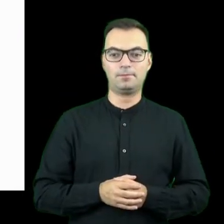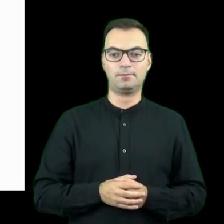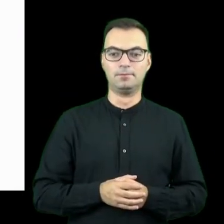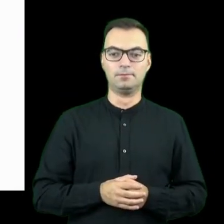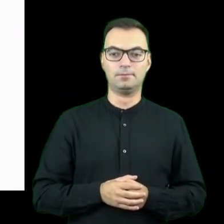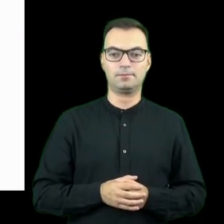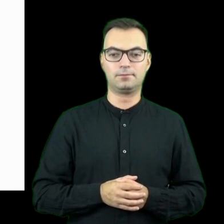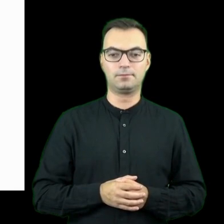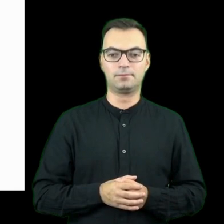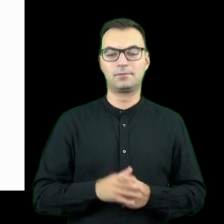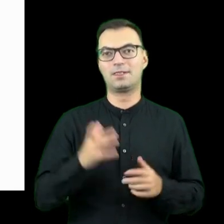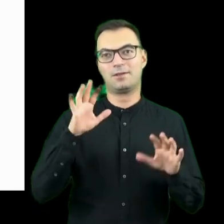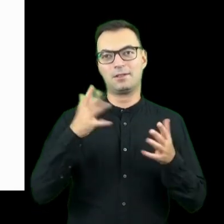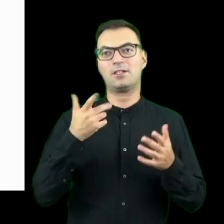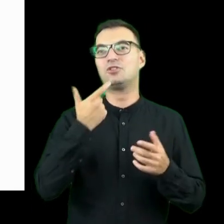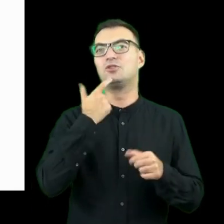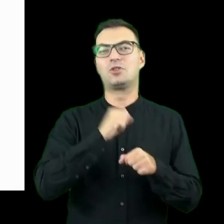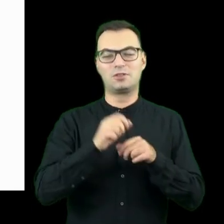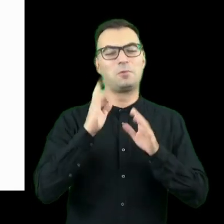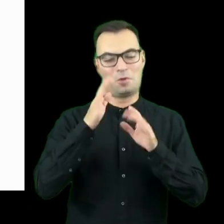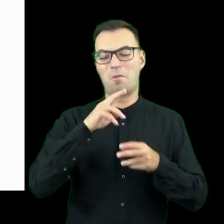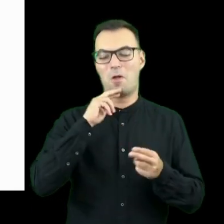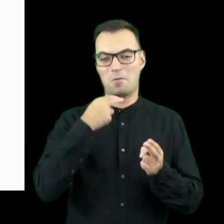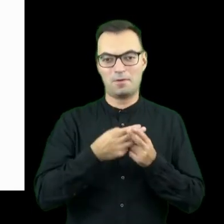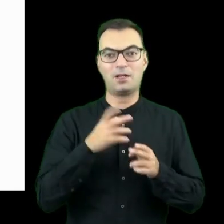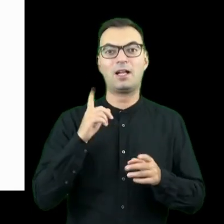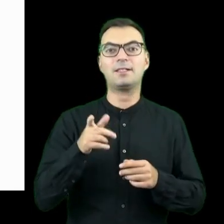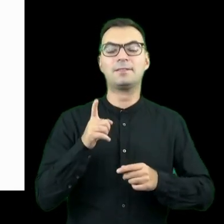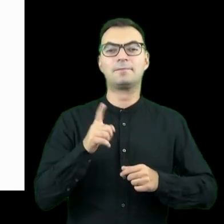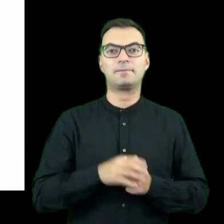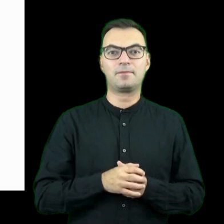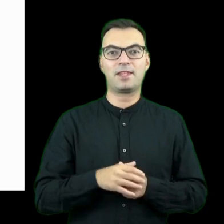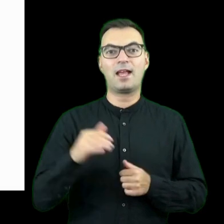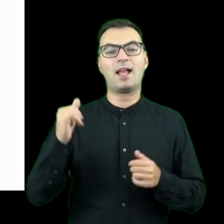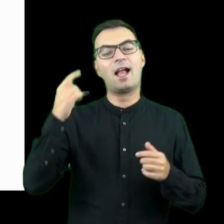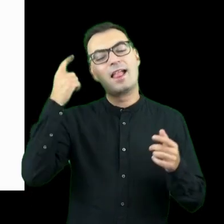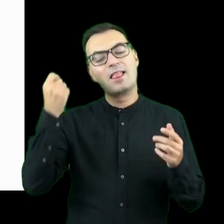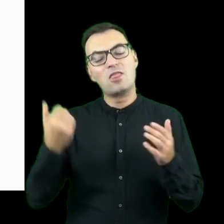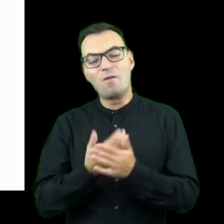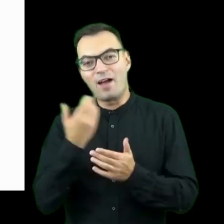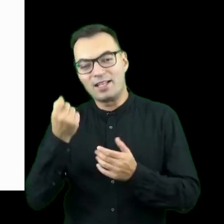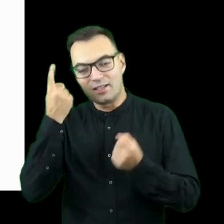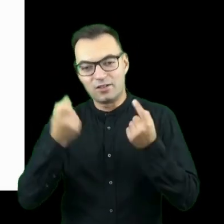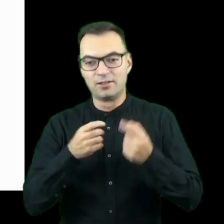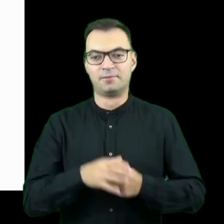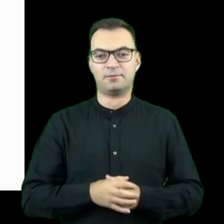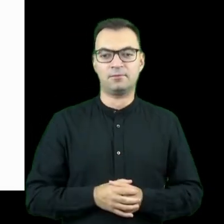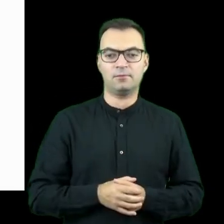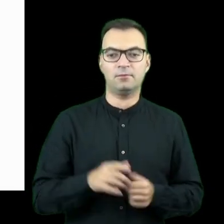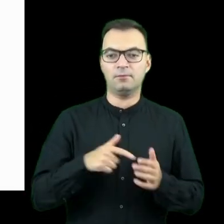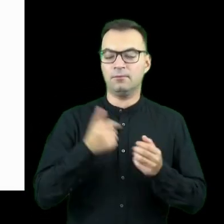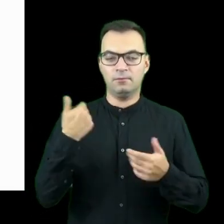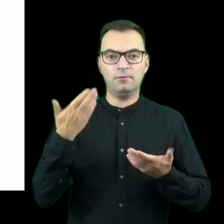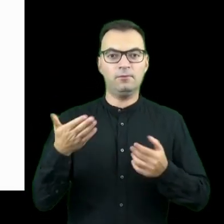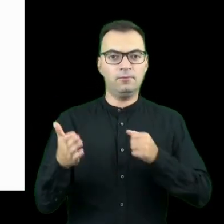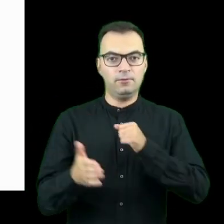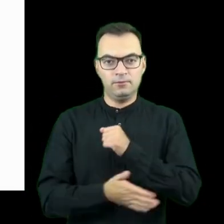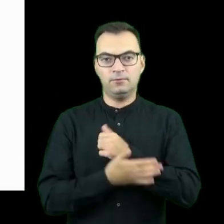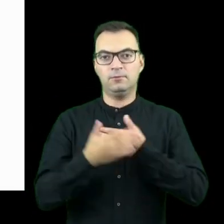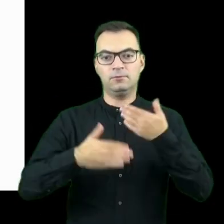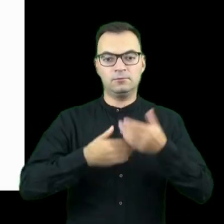co to jest, staramy się odpowiedzieć na to. Coś, co jest określane innowacyjnością, jest uznawane za jednym z takich motorów napędowych